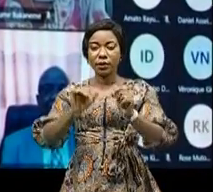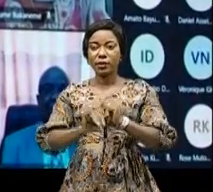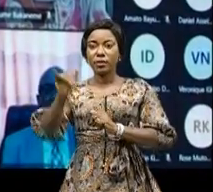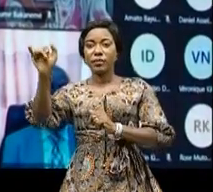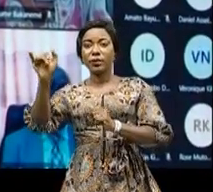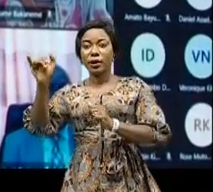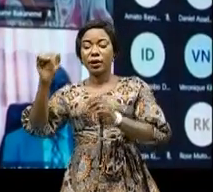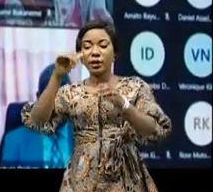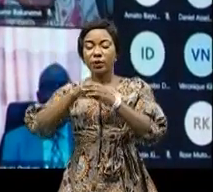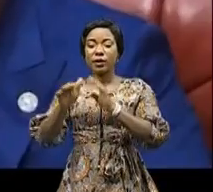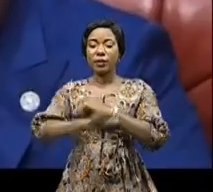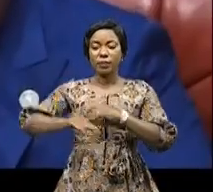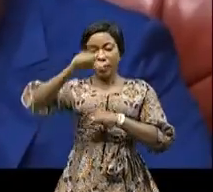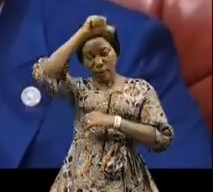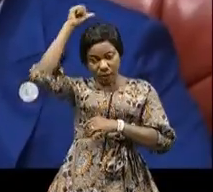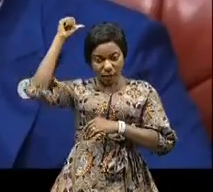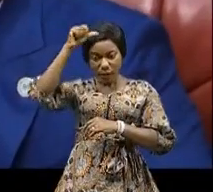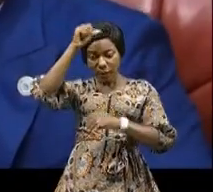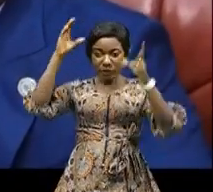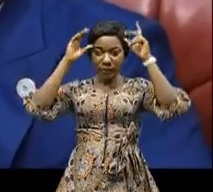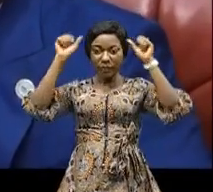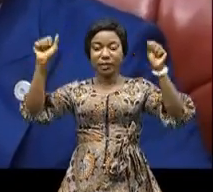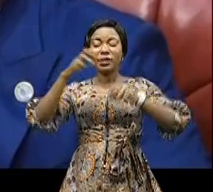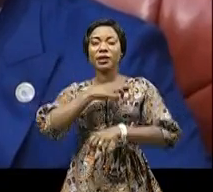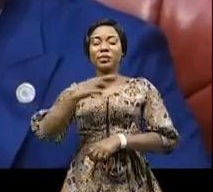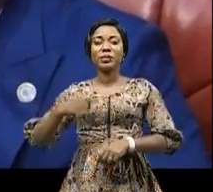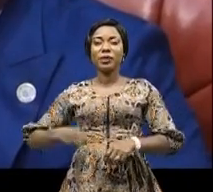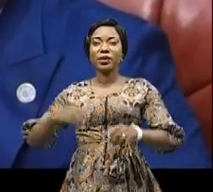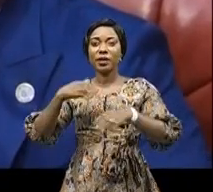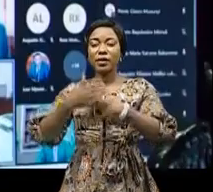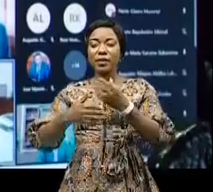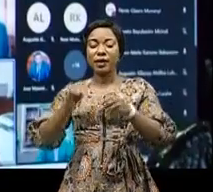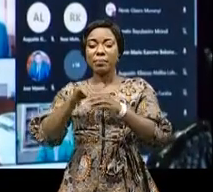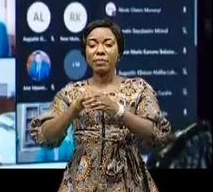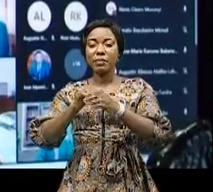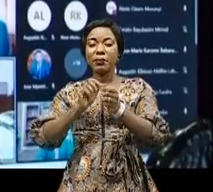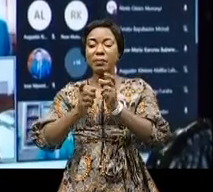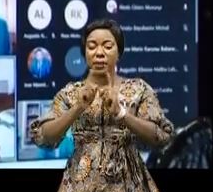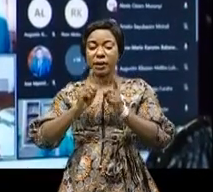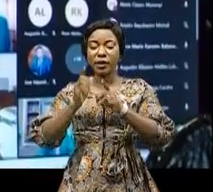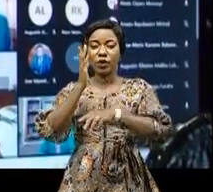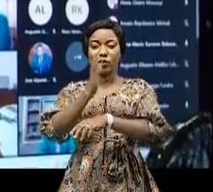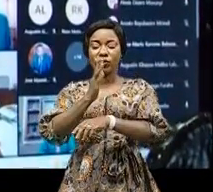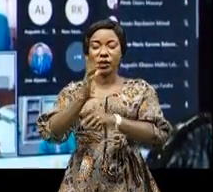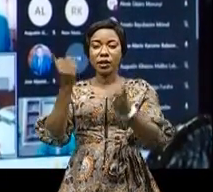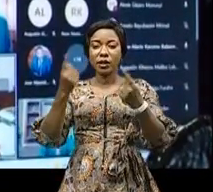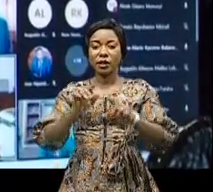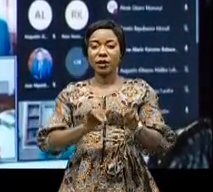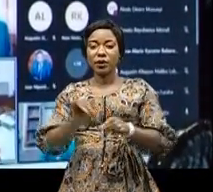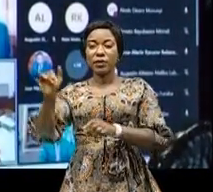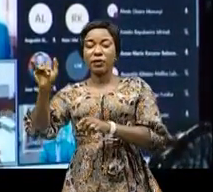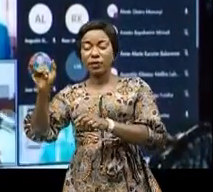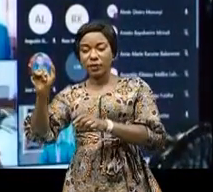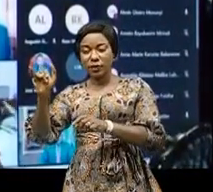Émirats Arabes Unis. Le Président de la République a fait part au Conseil dès son récent sejour de travail